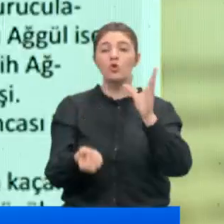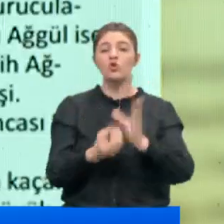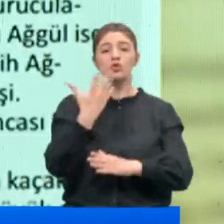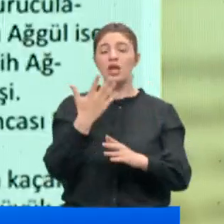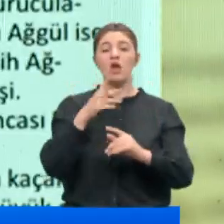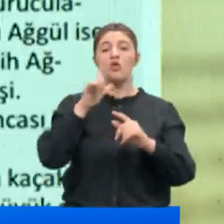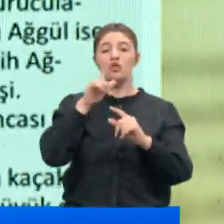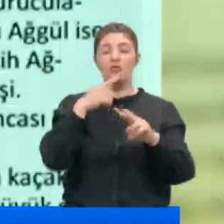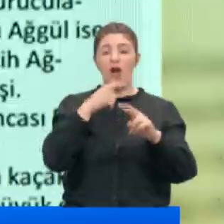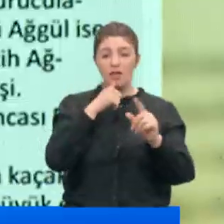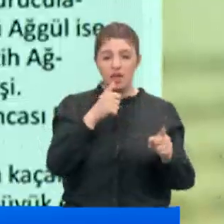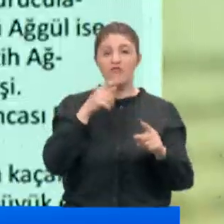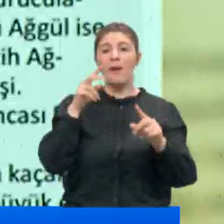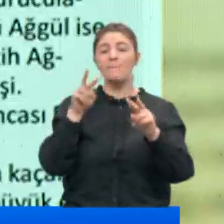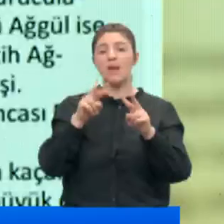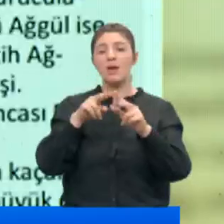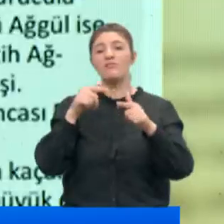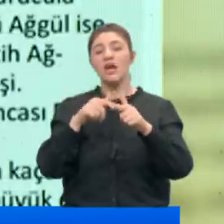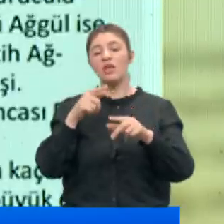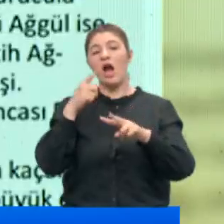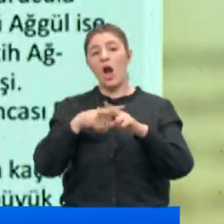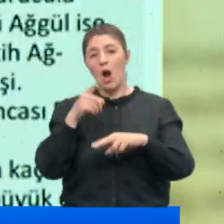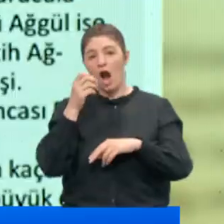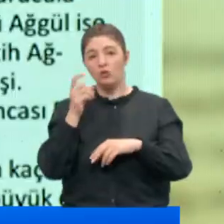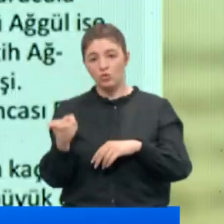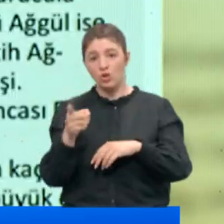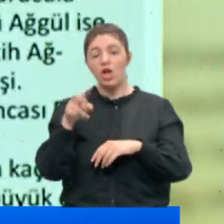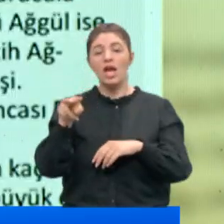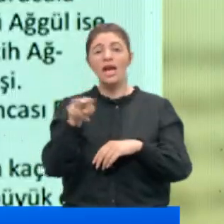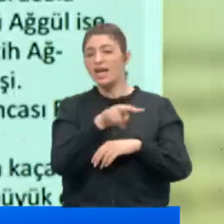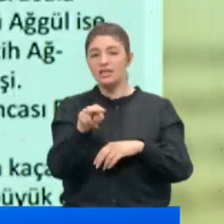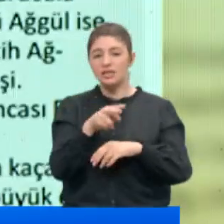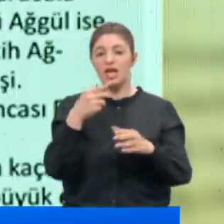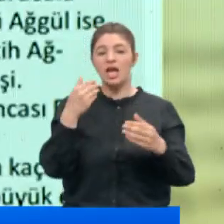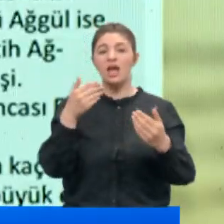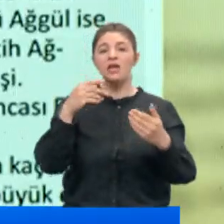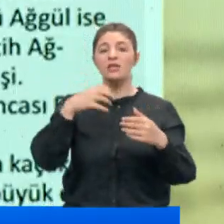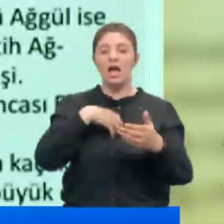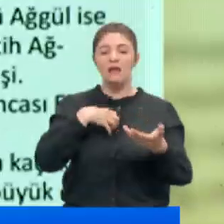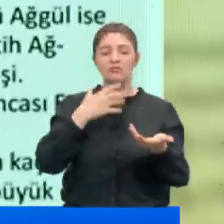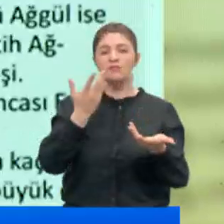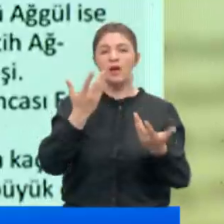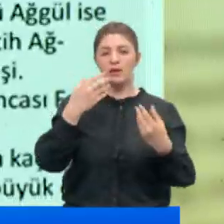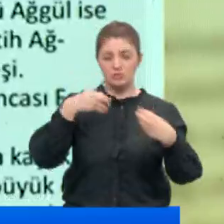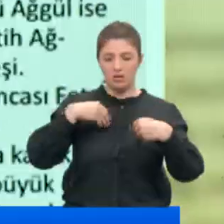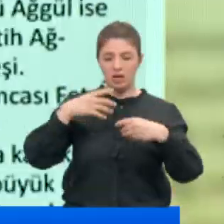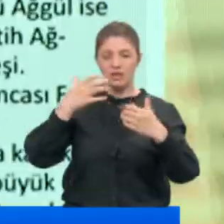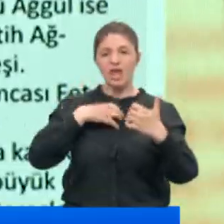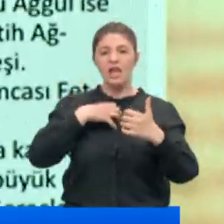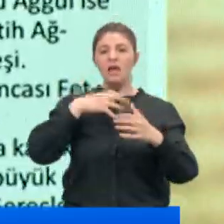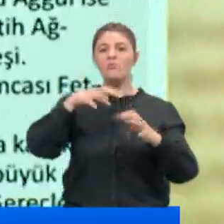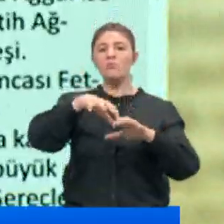Lütfü Agül ve Mehmet Fatih Agül. Mehmet Fatih Agül hissesini Atmaca Gayrimenkul AŞ'nin sahibi